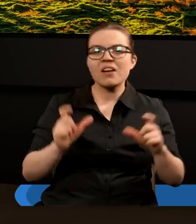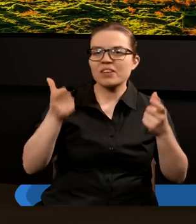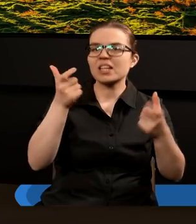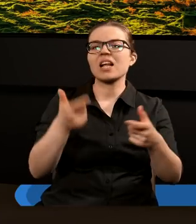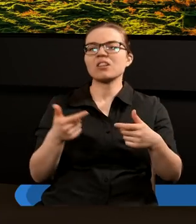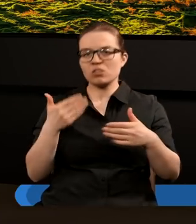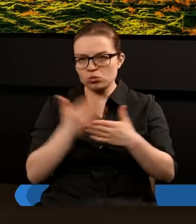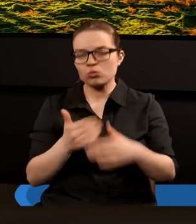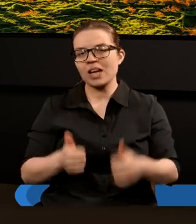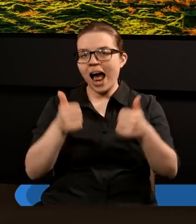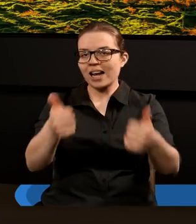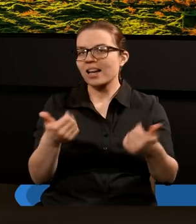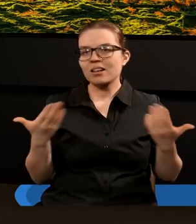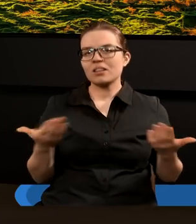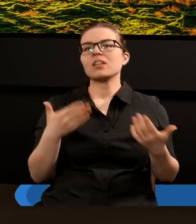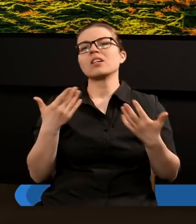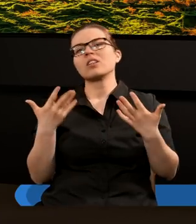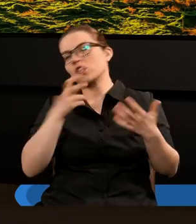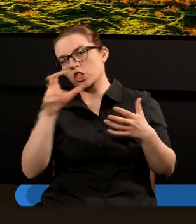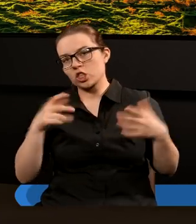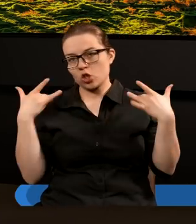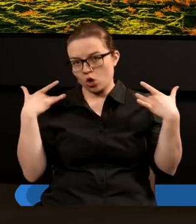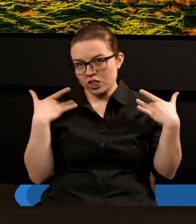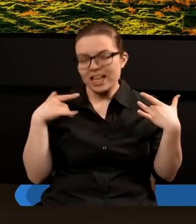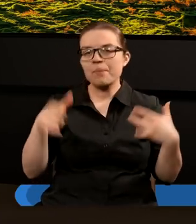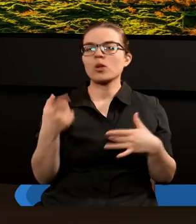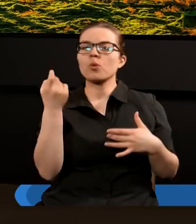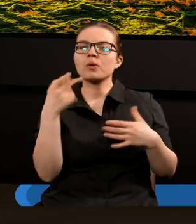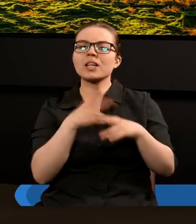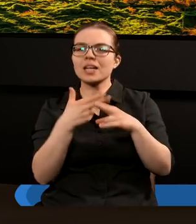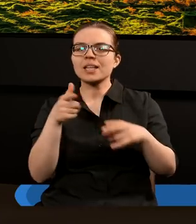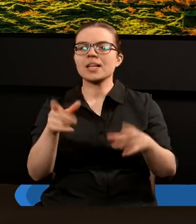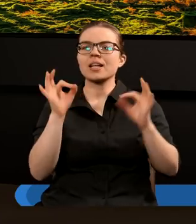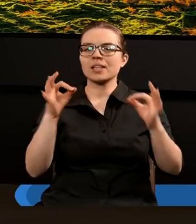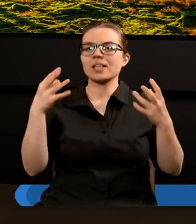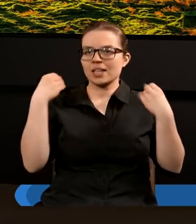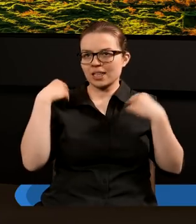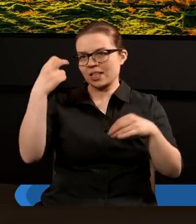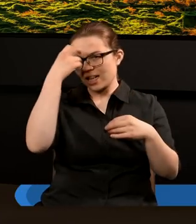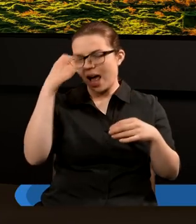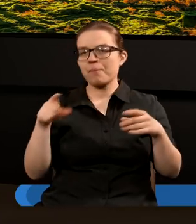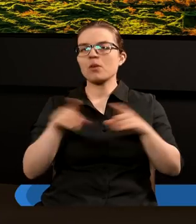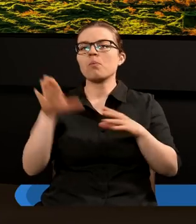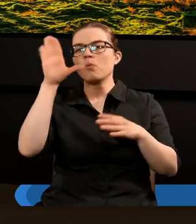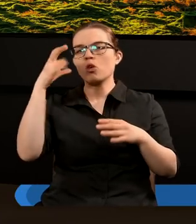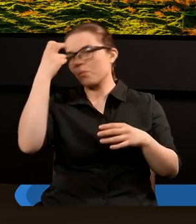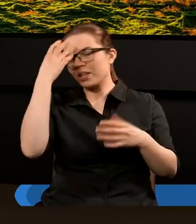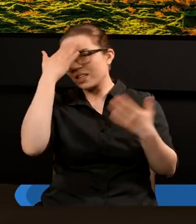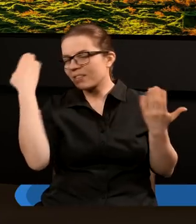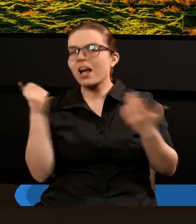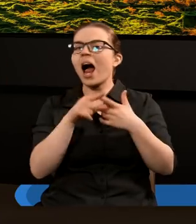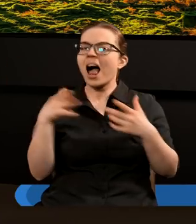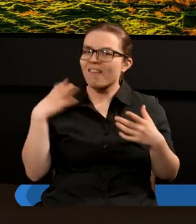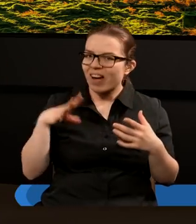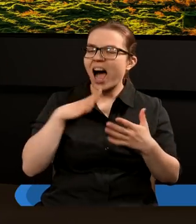nastaną, czy dożujemy tego momentu, kiedy każdy człowiek otrzyma znamie lub Bożą pieczęć, to warto